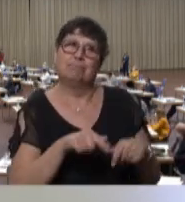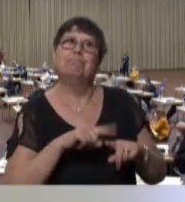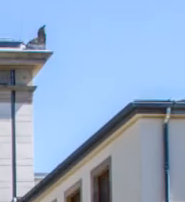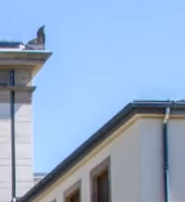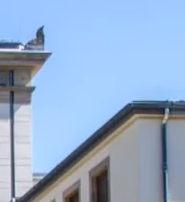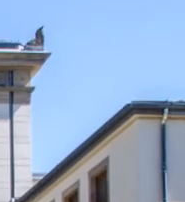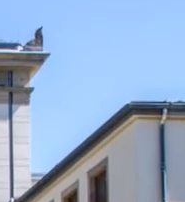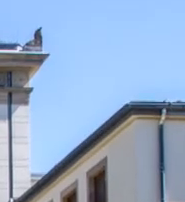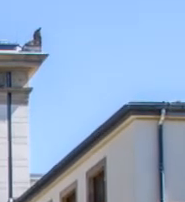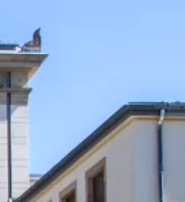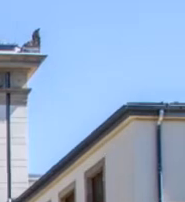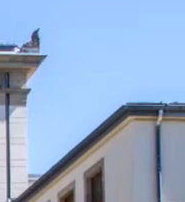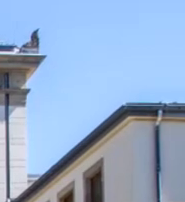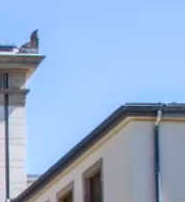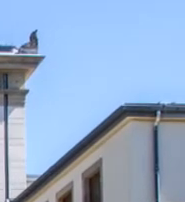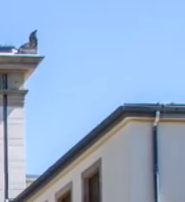Landtagsabgeordneten.